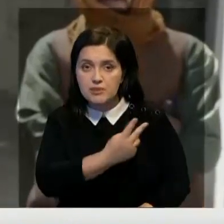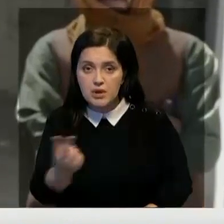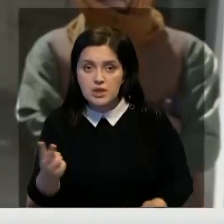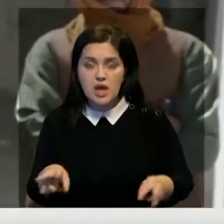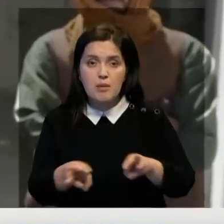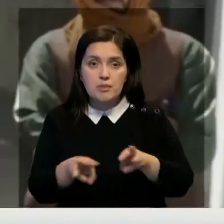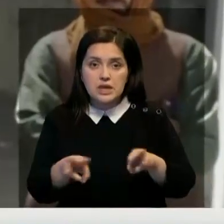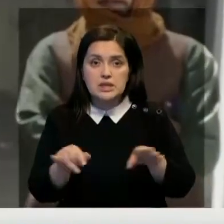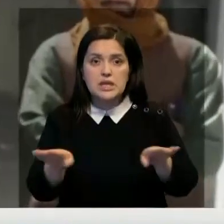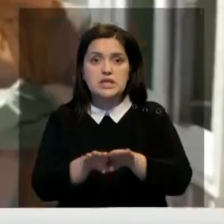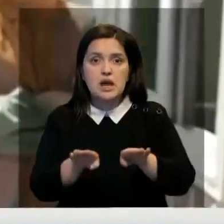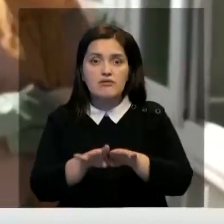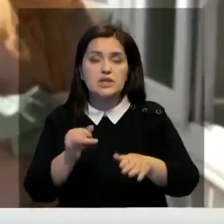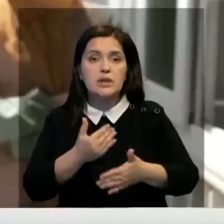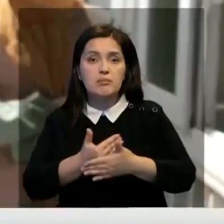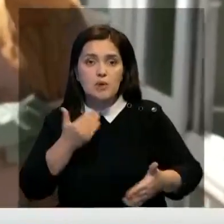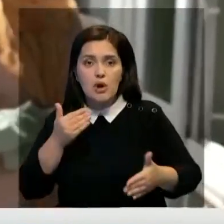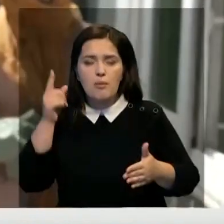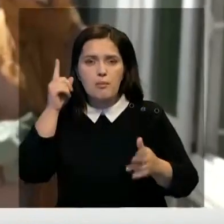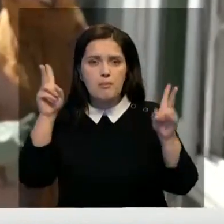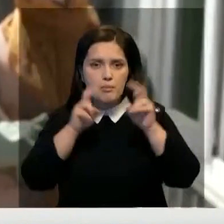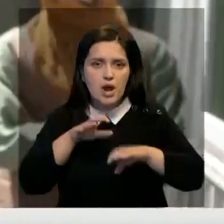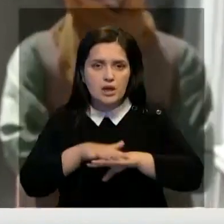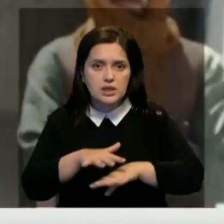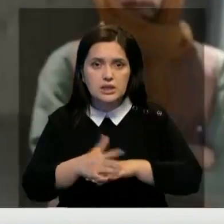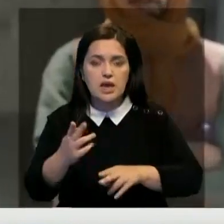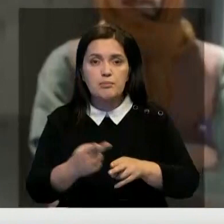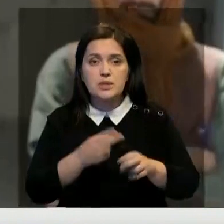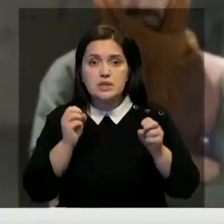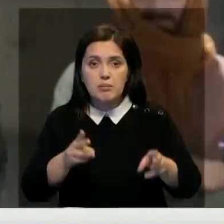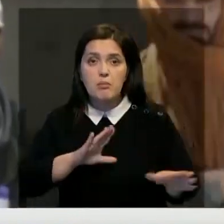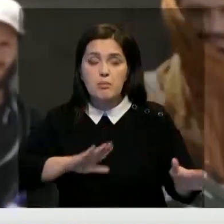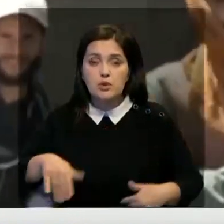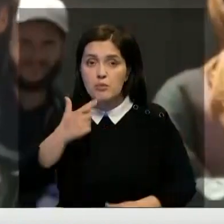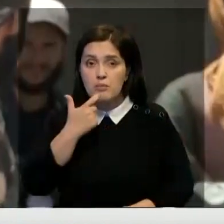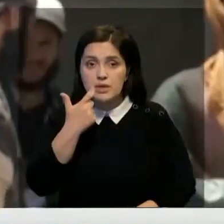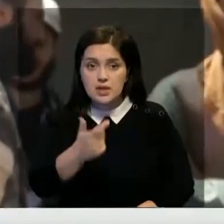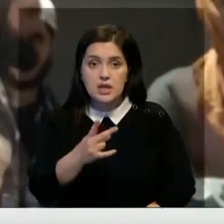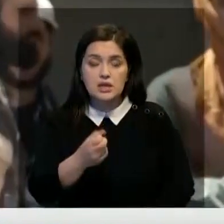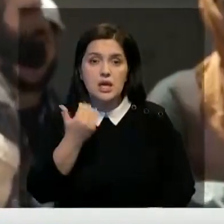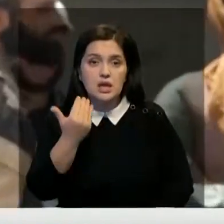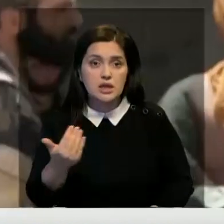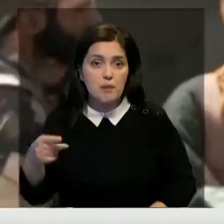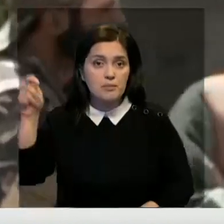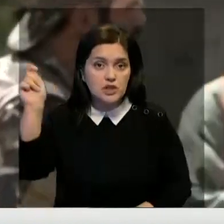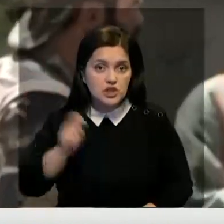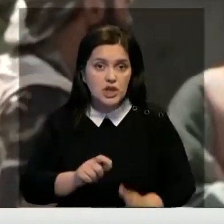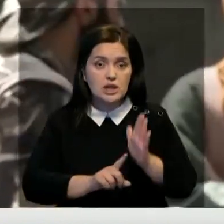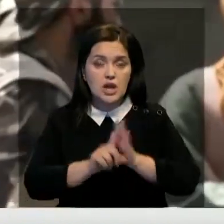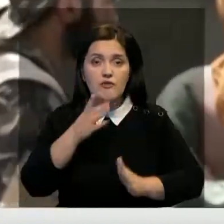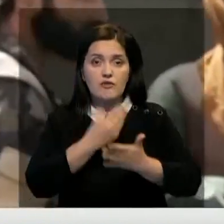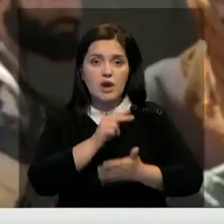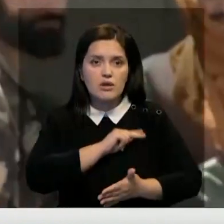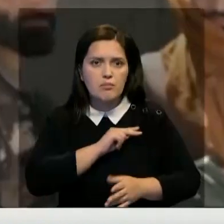Талибана и сравните нас с предыдущим. Проанализируйте их безопасность, а затем посмотрите на нашу. Приезжайте и начинайте свою работу.